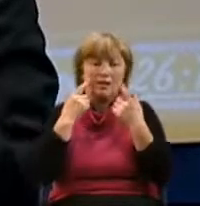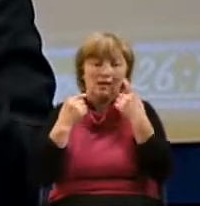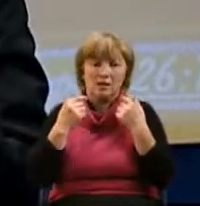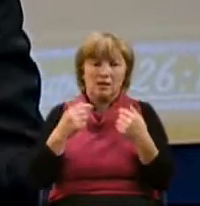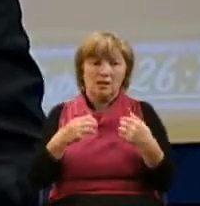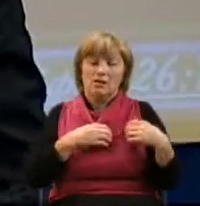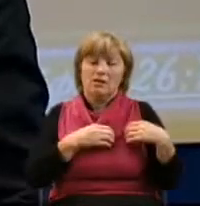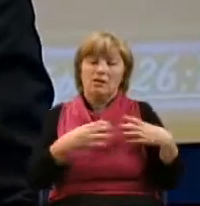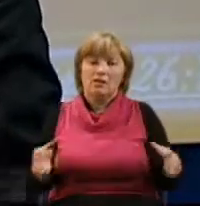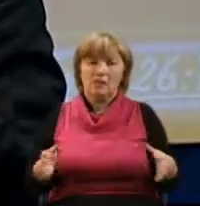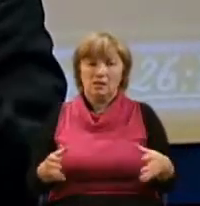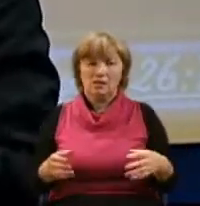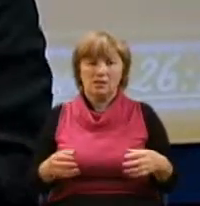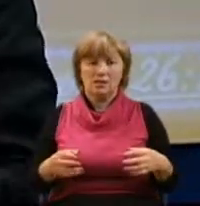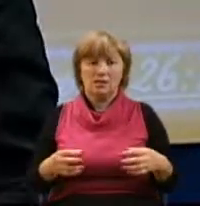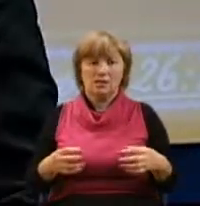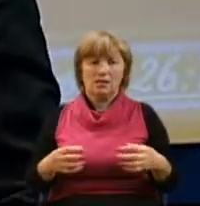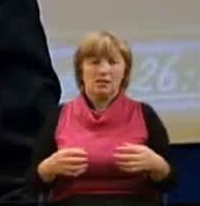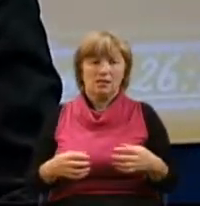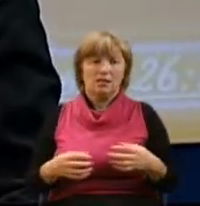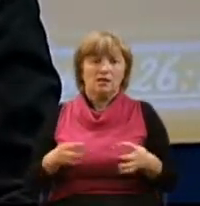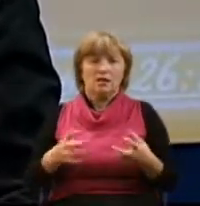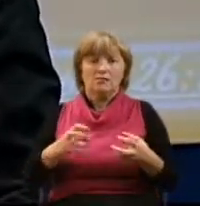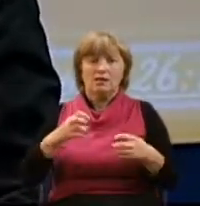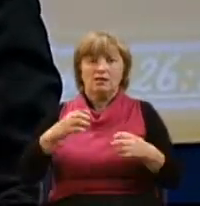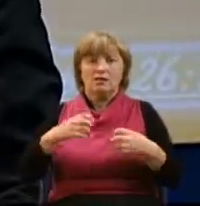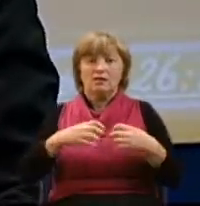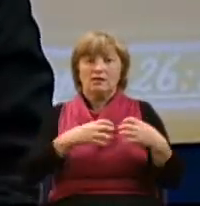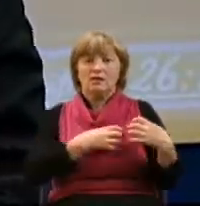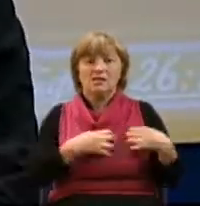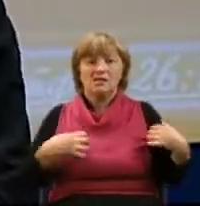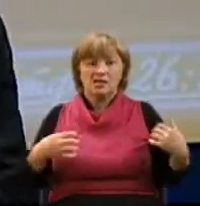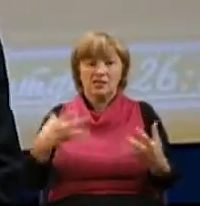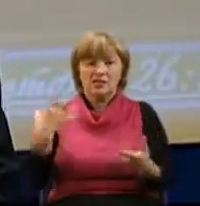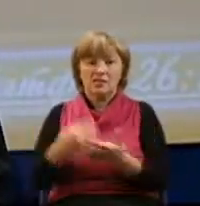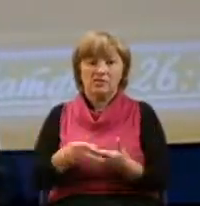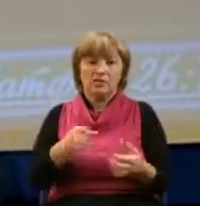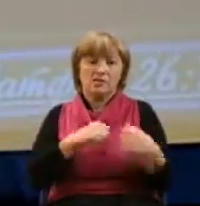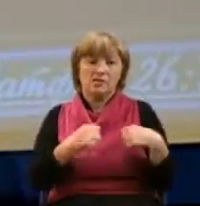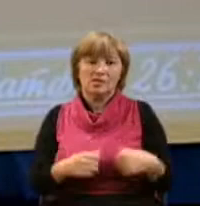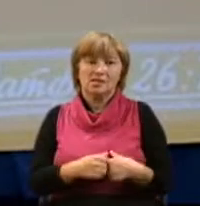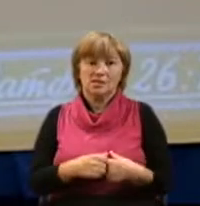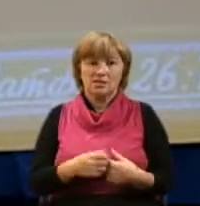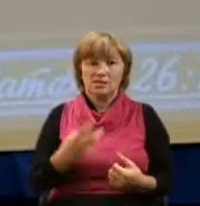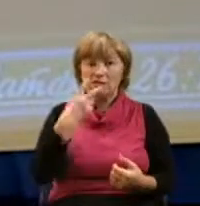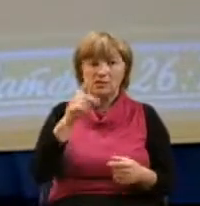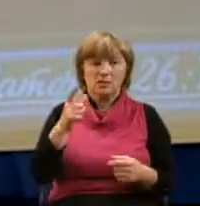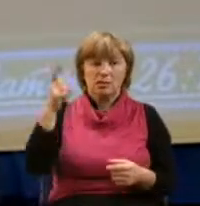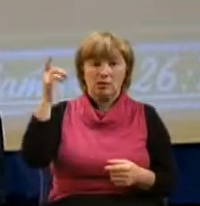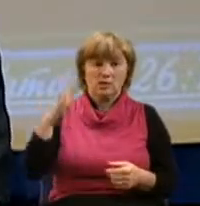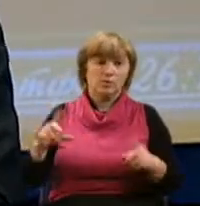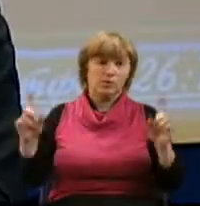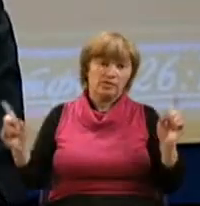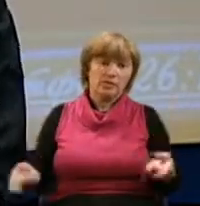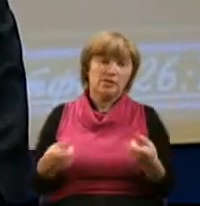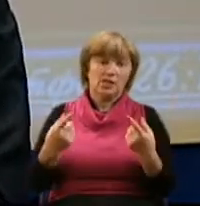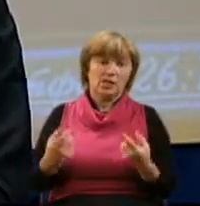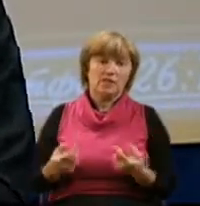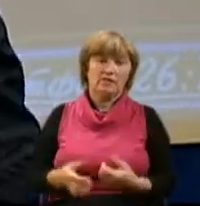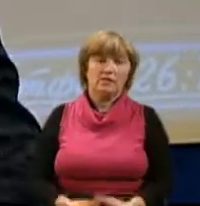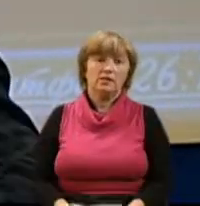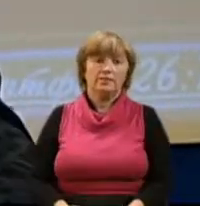рыдал и каялся, и раздержал свое сердце. И мы видим, что Господь восстановил его. И